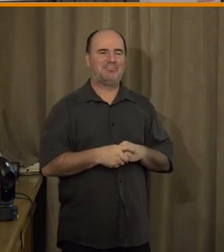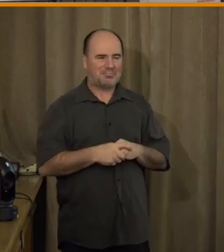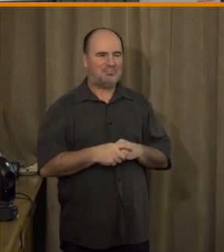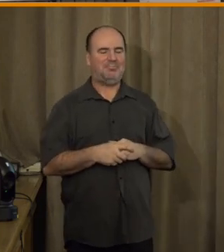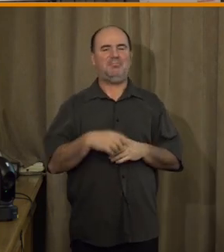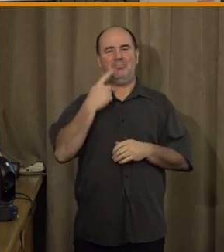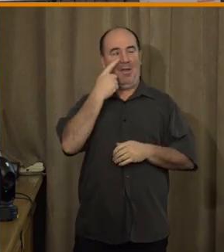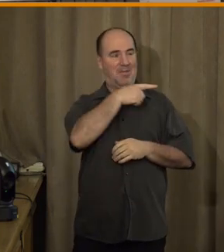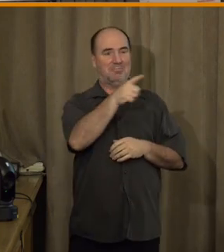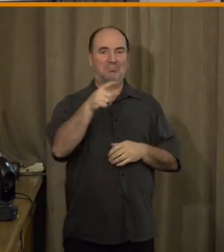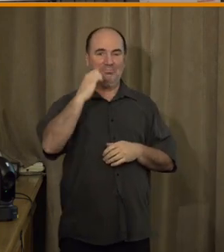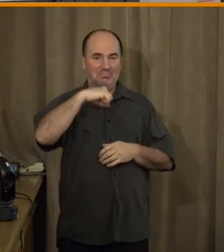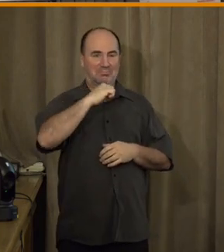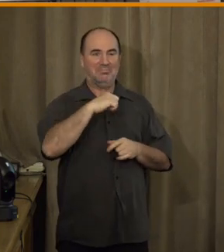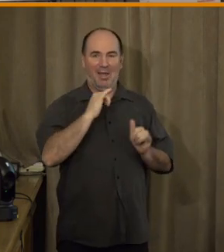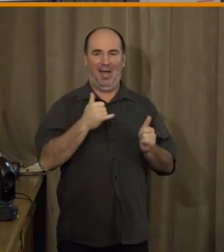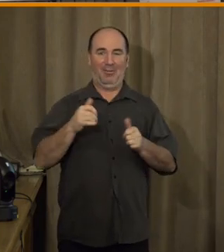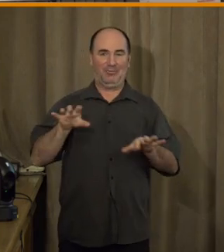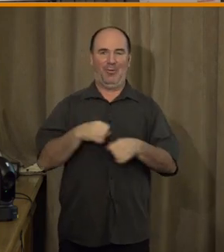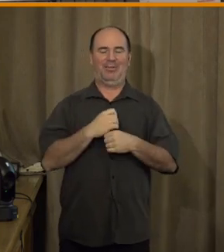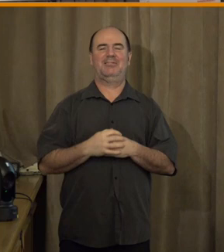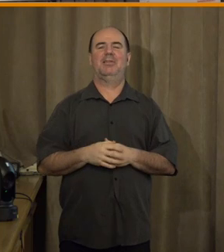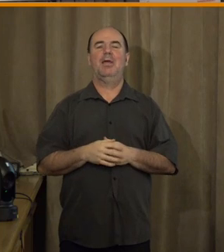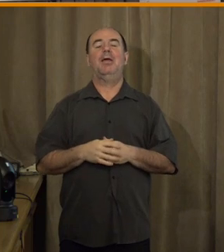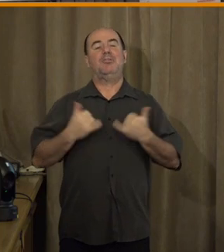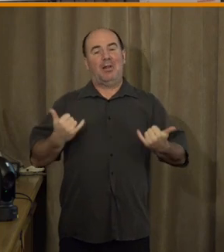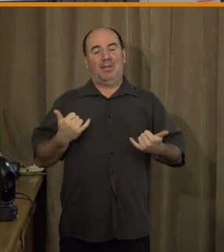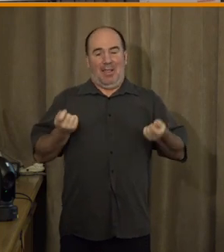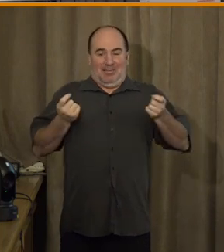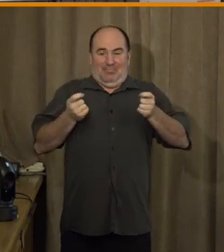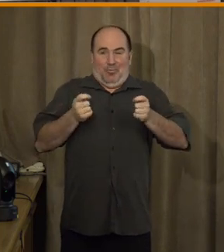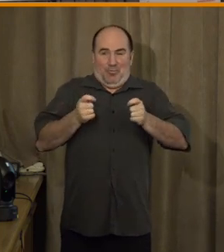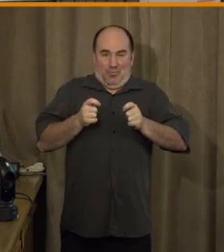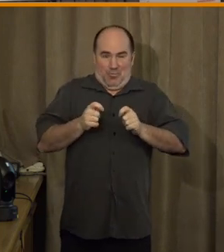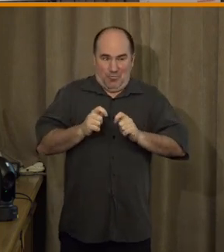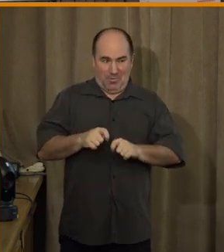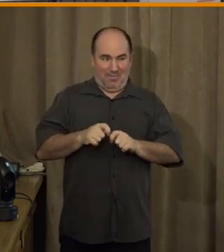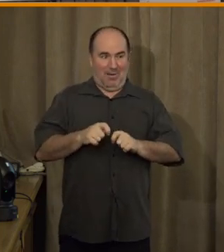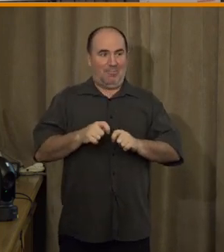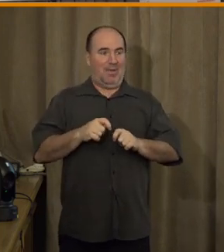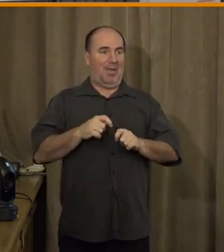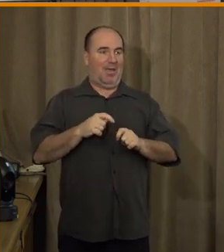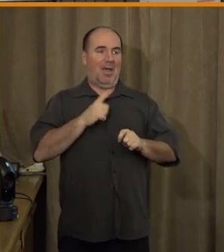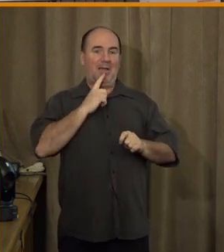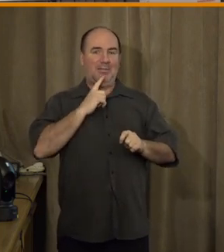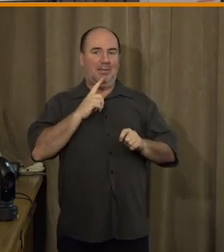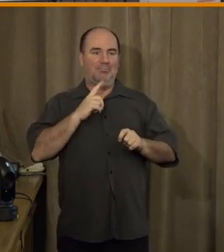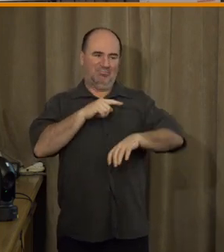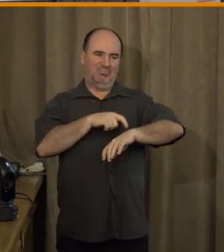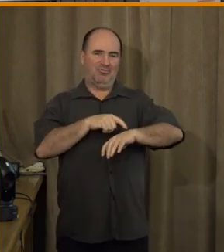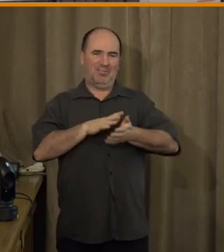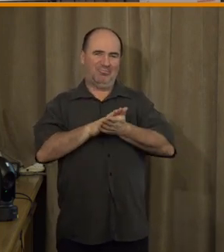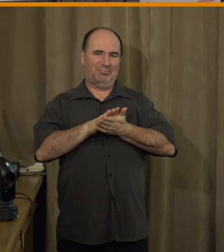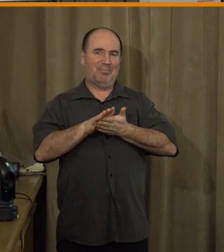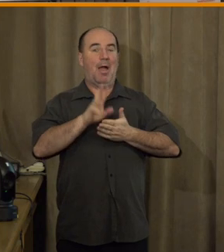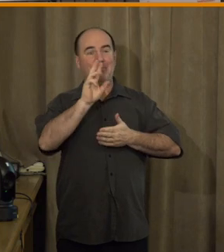takže děkujeme, nevím, jestli ještě předtím, než uzavřeme nějaký jiný komentář, asi kdybyli čas, máme